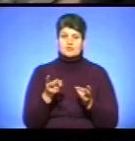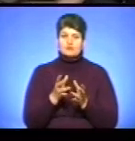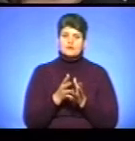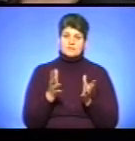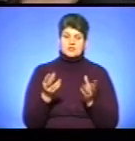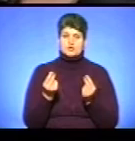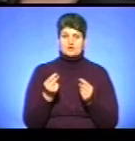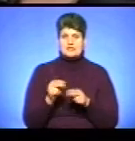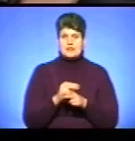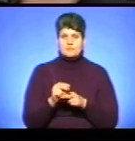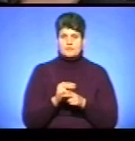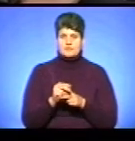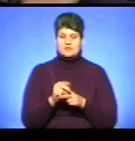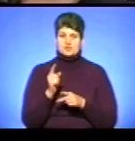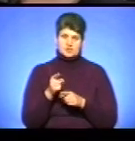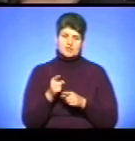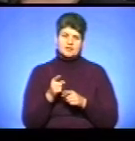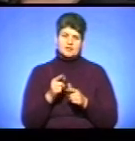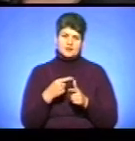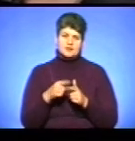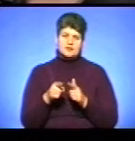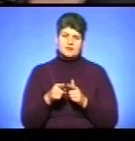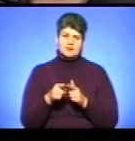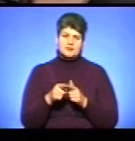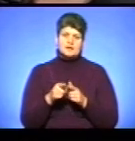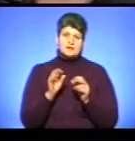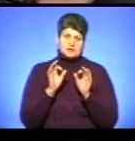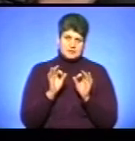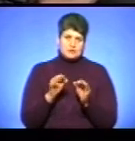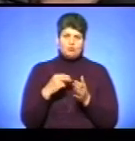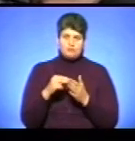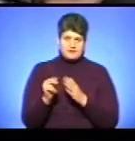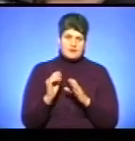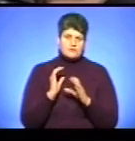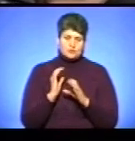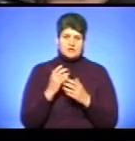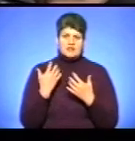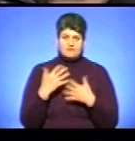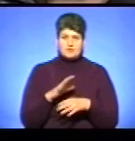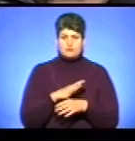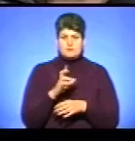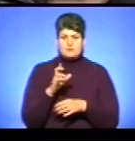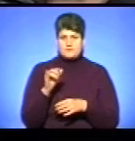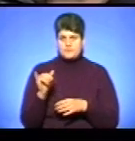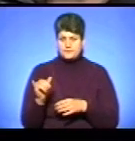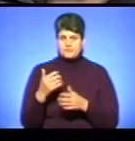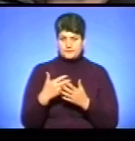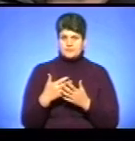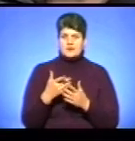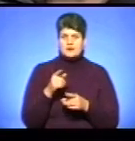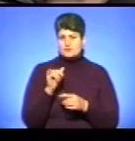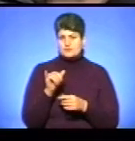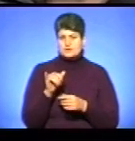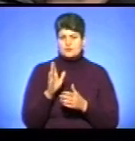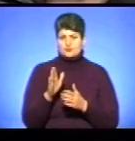коштів для ремонту. Чи виправдено витрати і купівля автобусів, які були в користуванні, враховуючи те, що на них